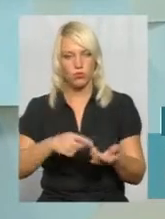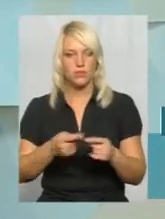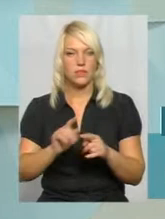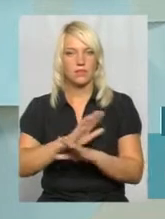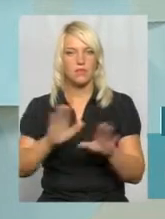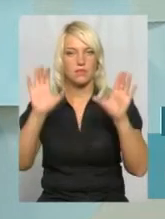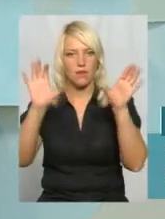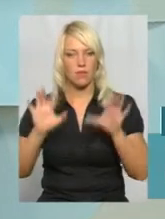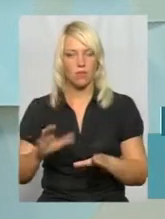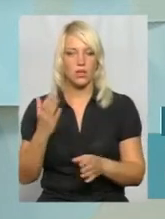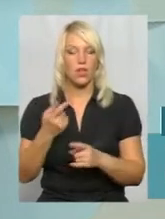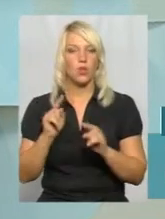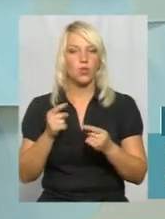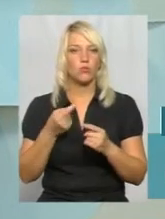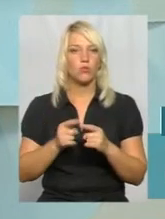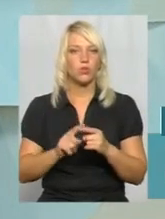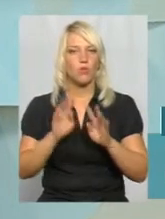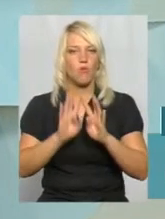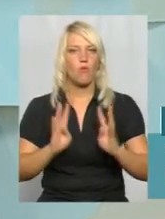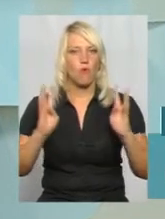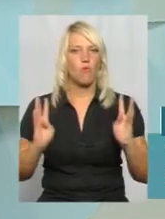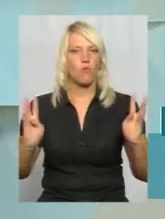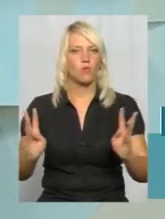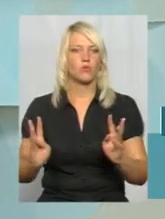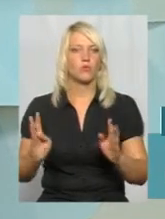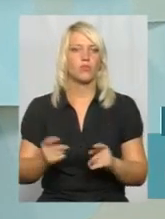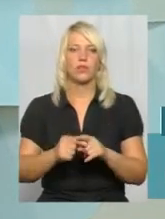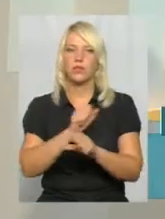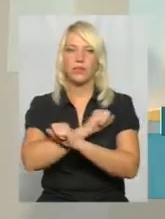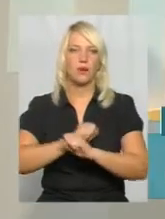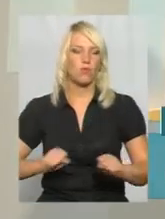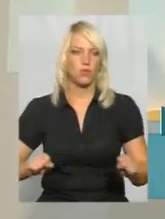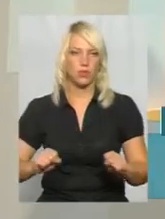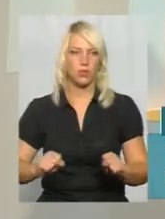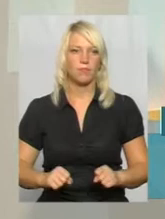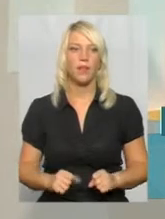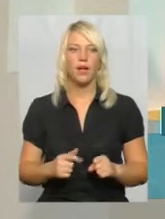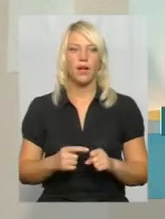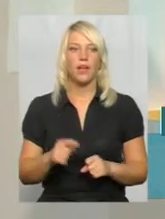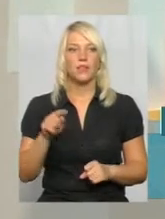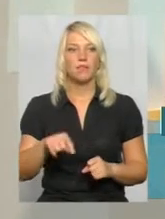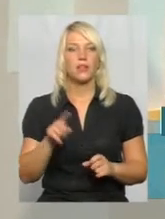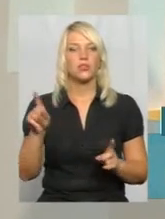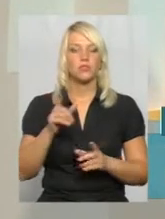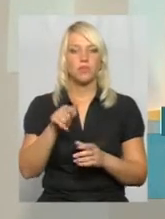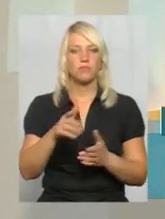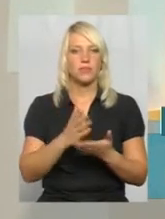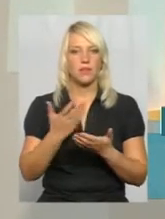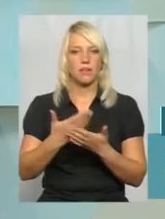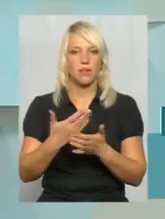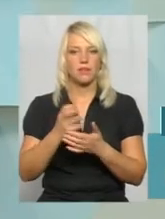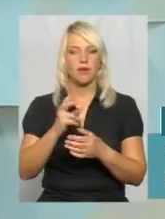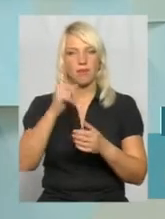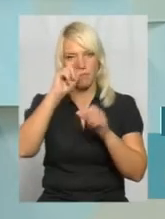землю, яка є міською, просто не можна. Тим паче, коли там є пам'ятник, до прикладу.